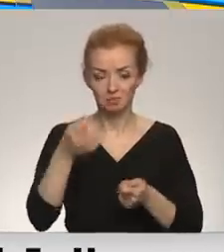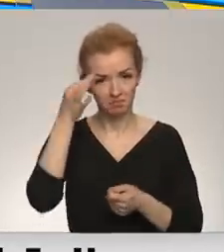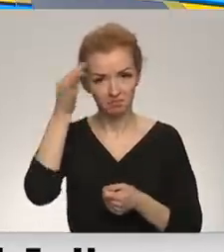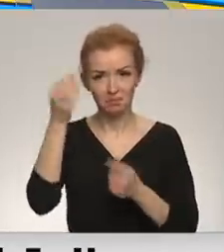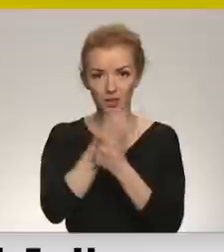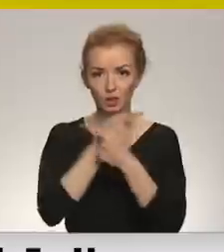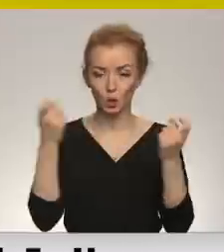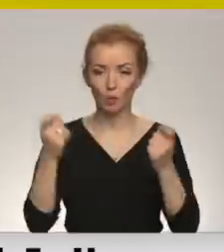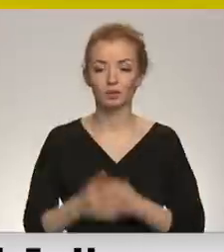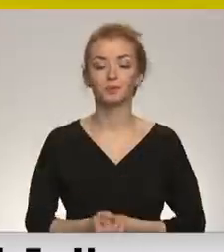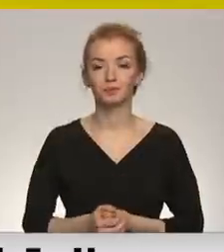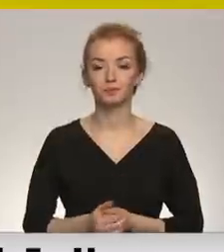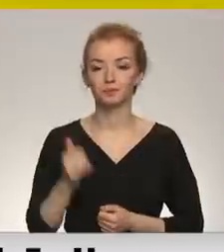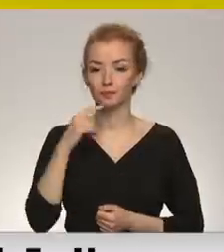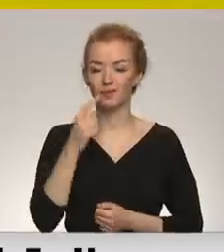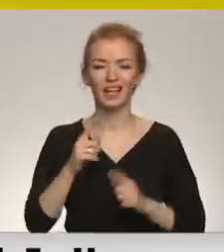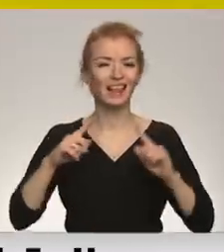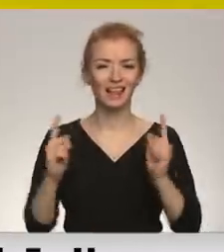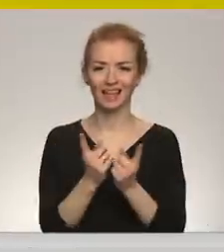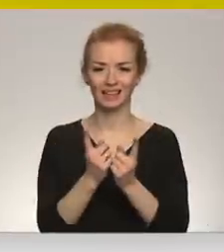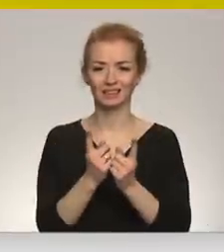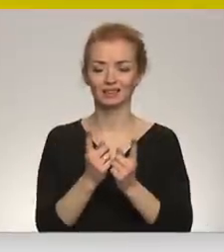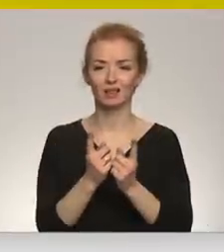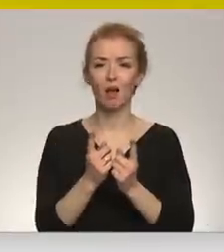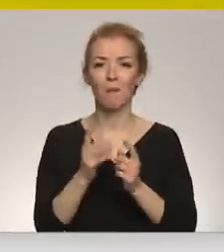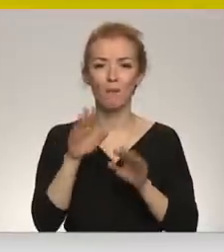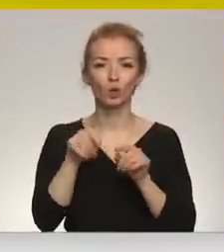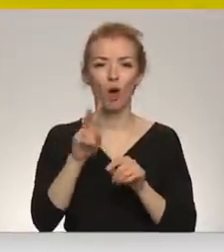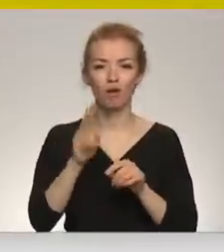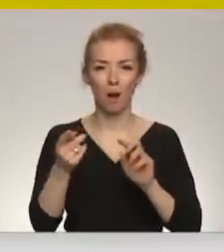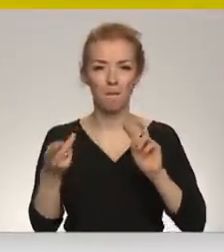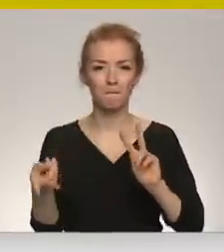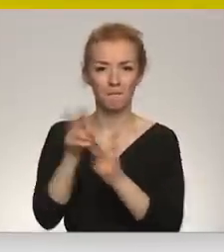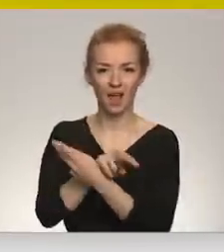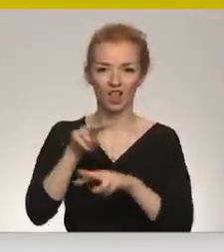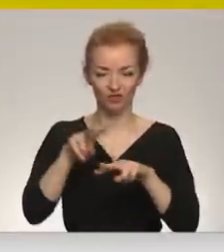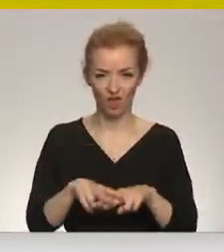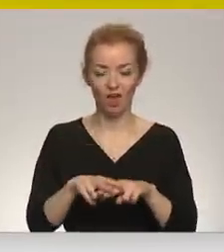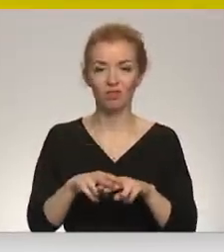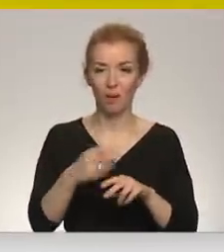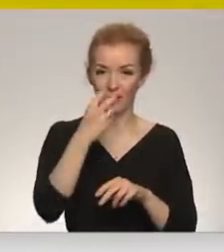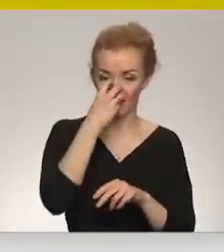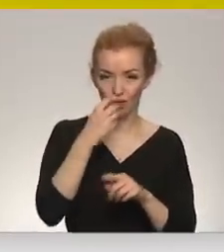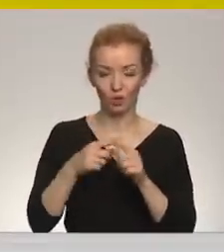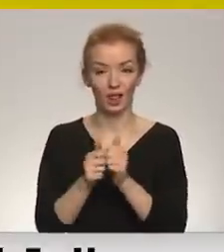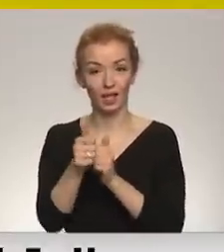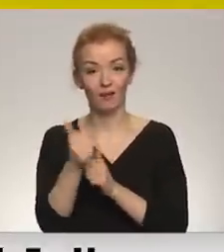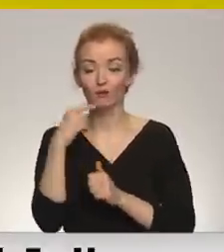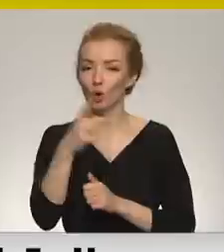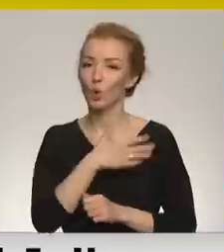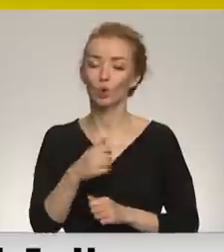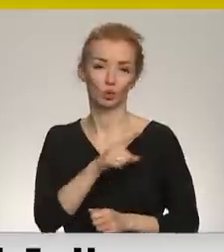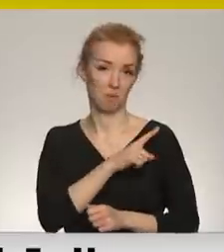paziņojums? Pavisam īsi par šo frāzi, kā kā kļūs par līderu, līderis kļūs par ākstu, dur jābūt ļoti uzmanīgam. Šis ir tāds